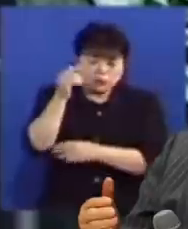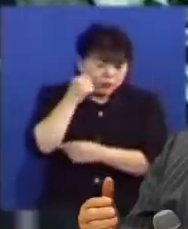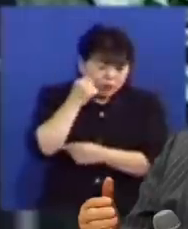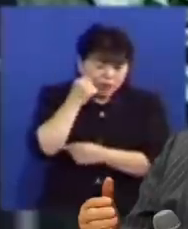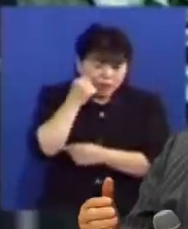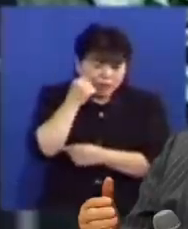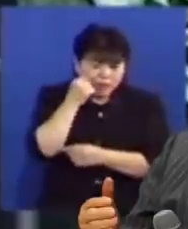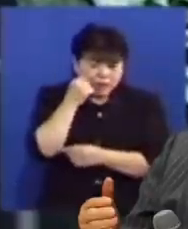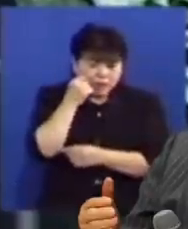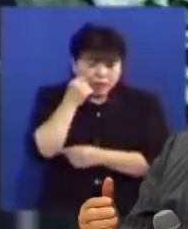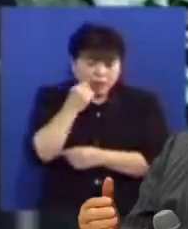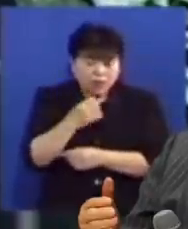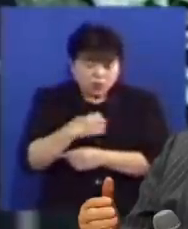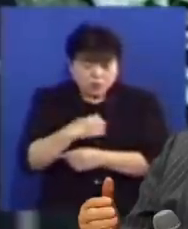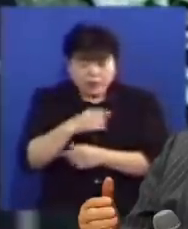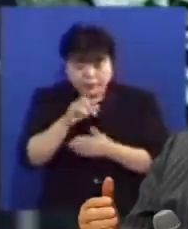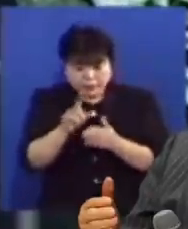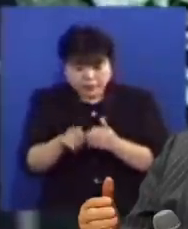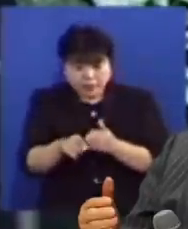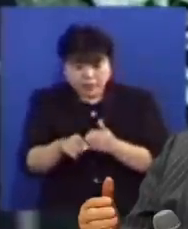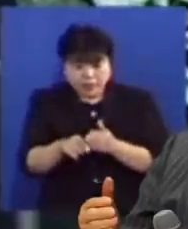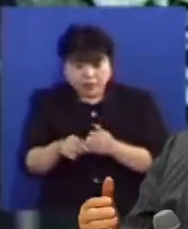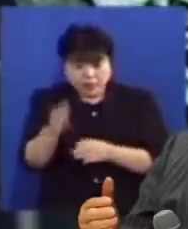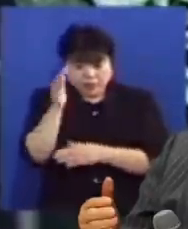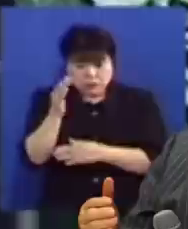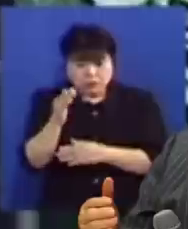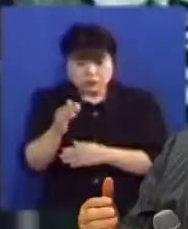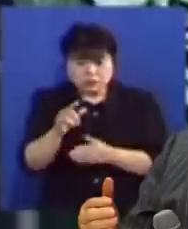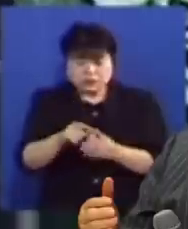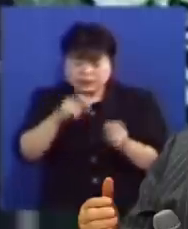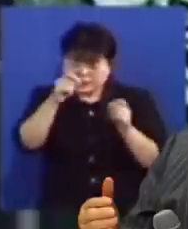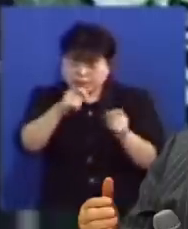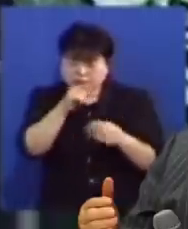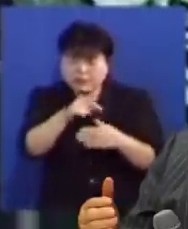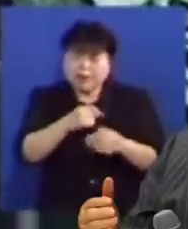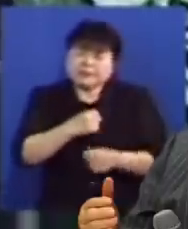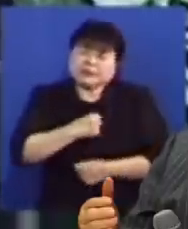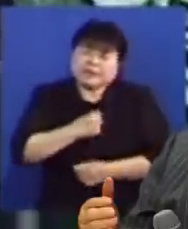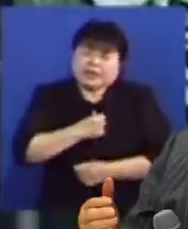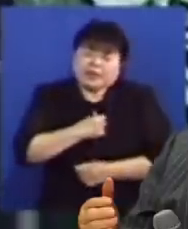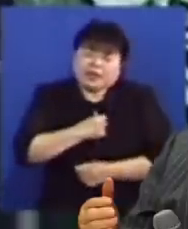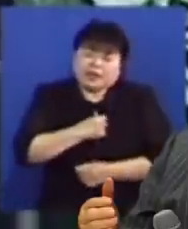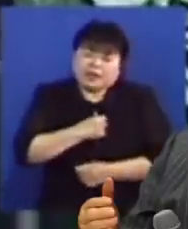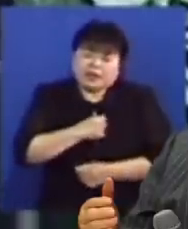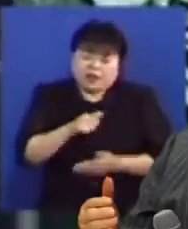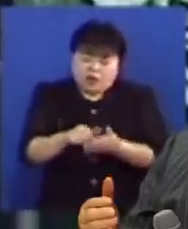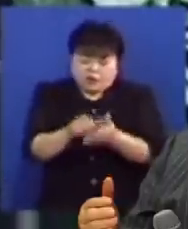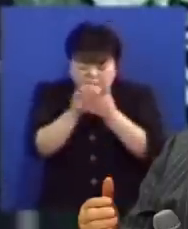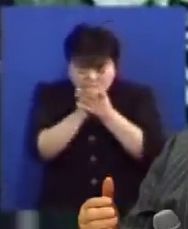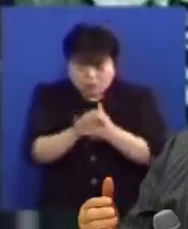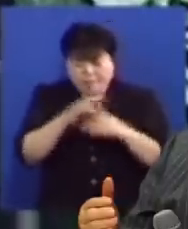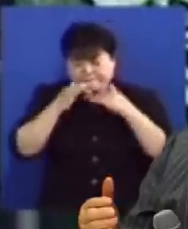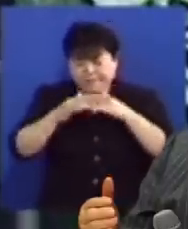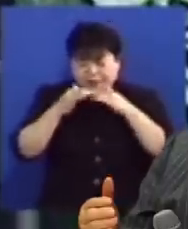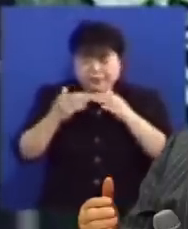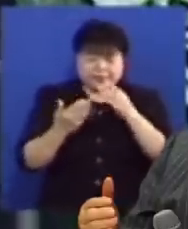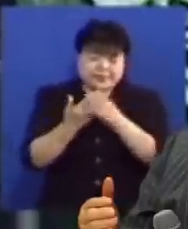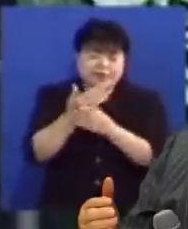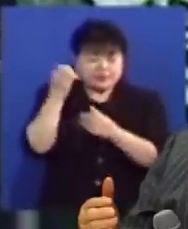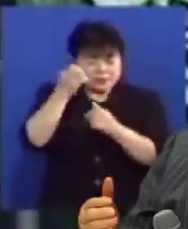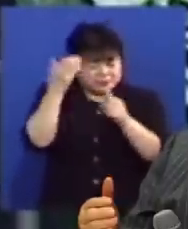아주 위급한 상태에 도달합니다 설교 시간은 다가오고 내 마음은 답답하고 그때 엎드려 기도할 때 방언이 나오면